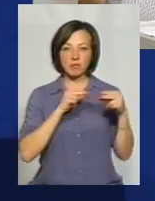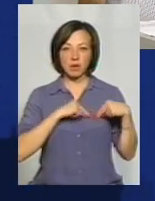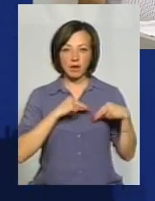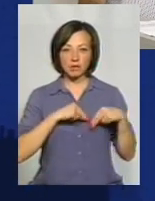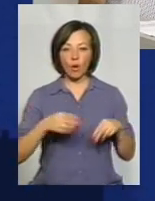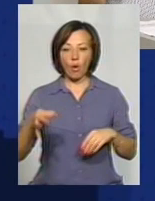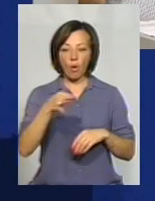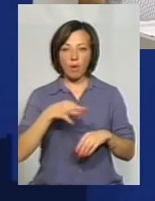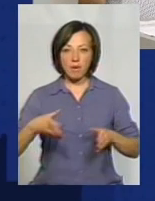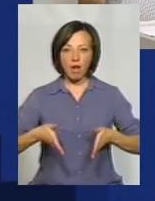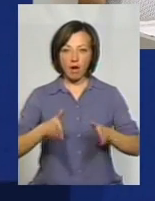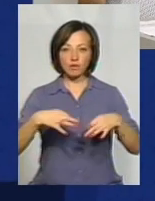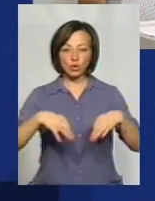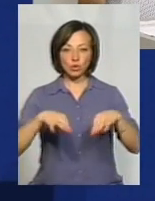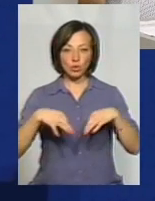з облафтодором